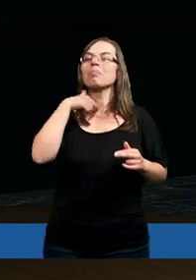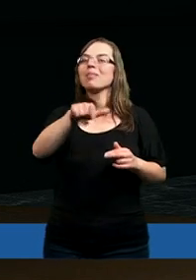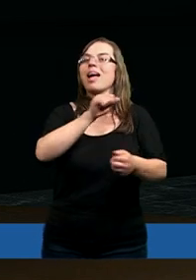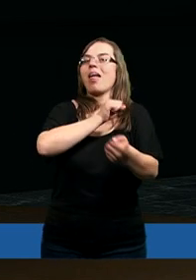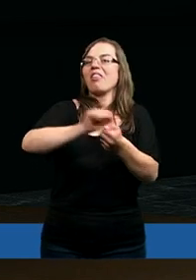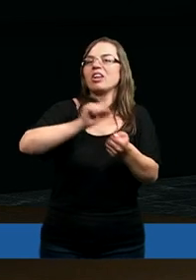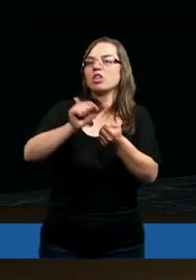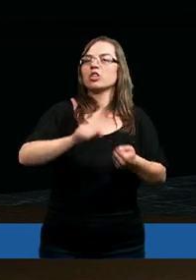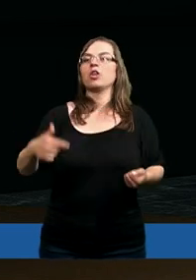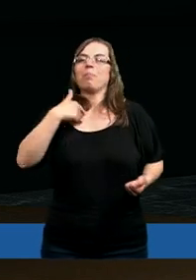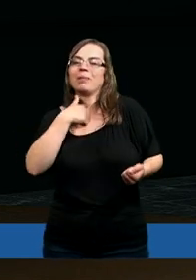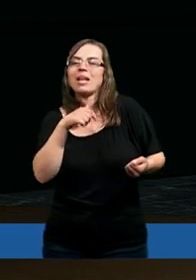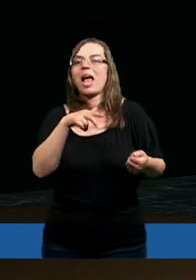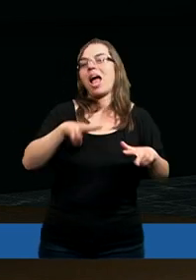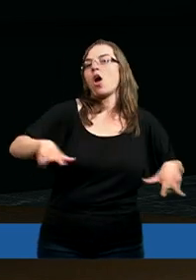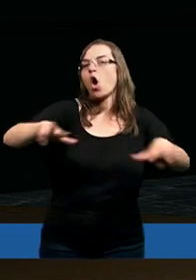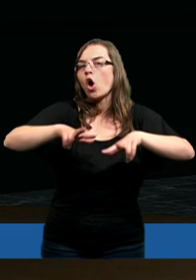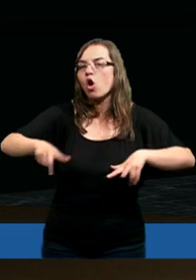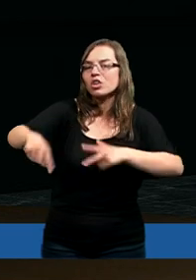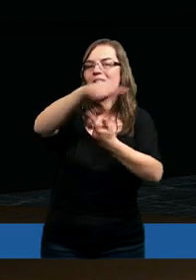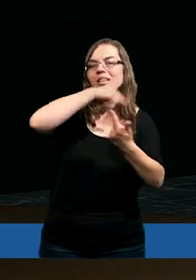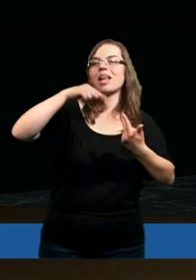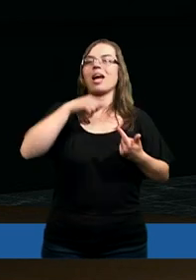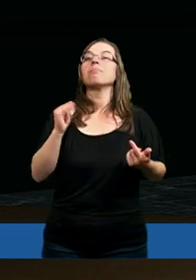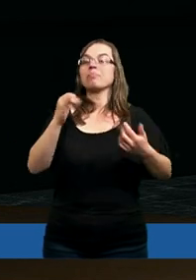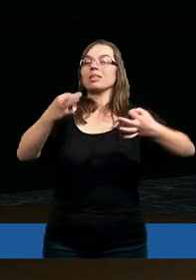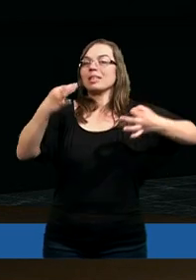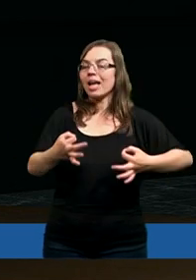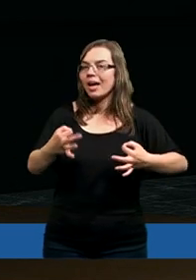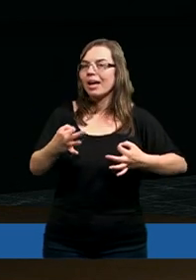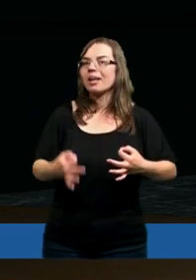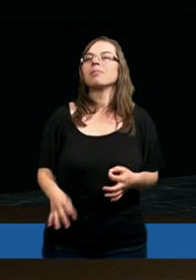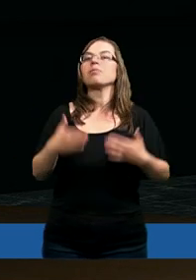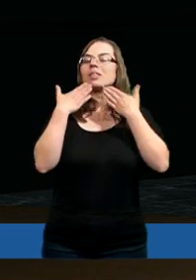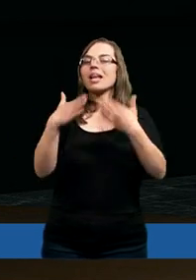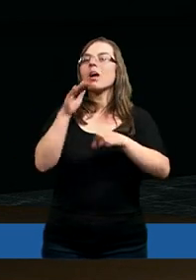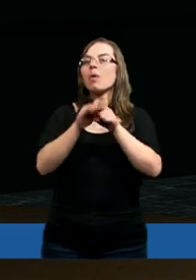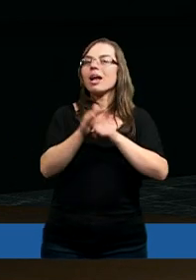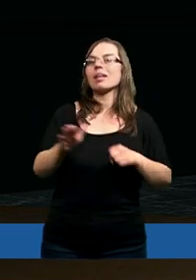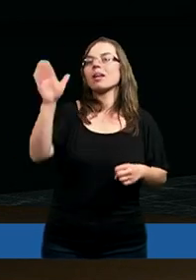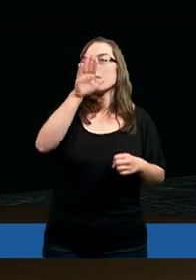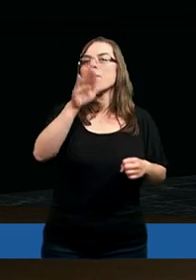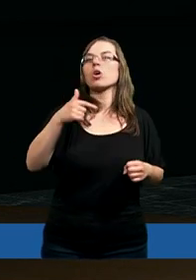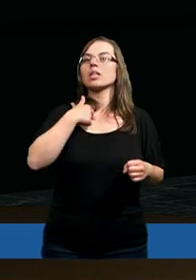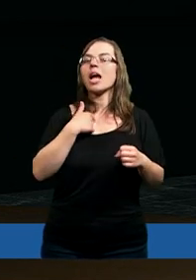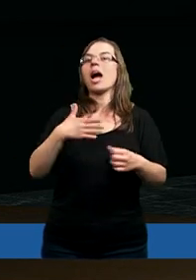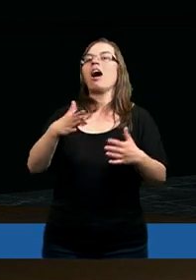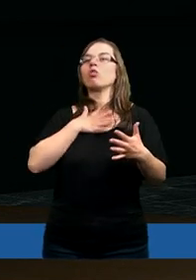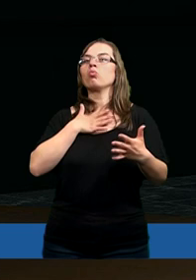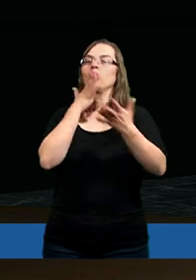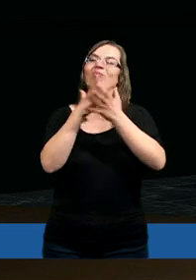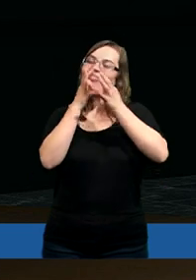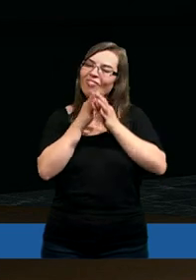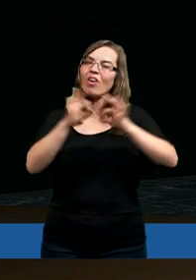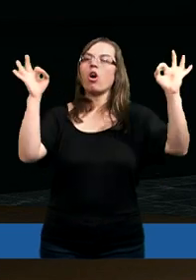że mnie to niszczy. Mnie niszczy, rodzinę niszczy i teraz dzięki łasce Bożej ja od tego się